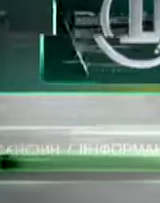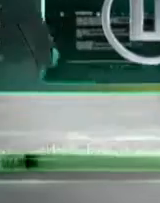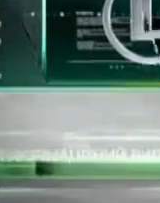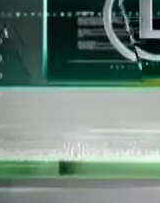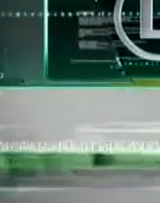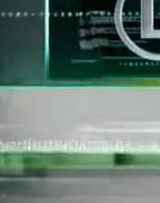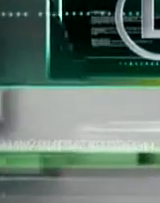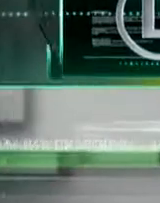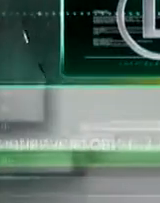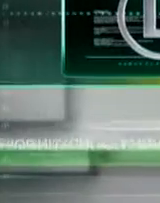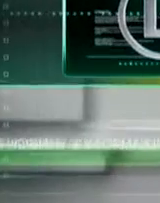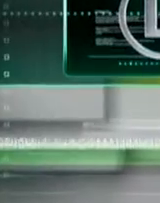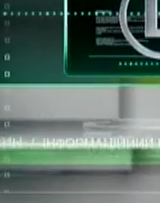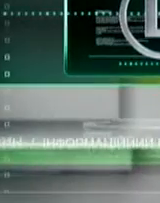Денис Баблюк